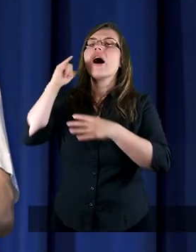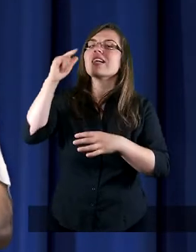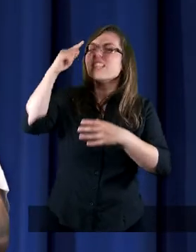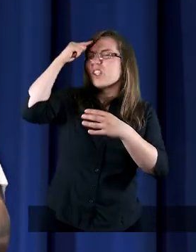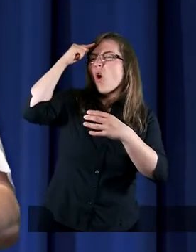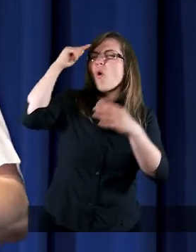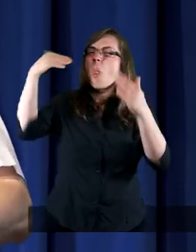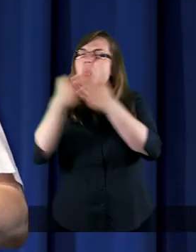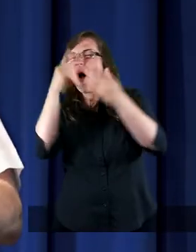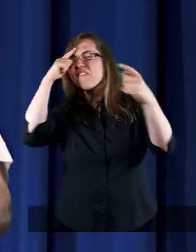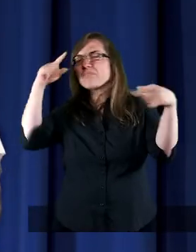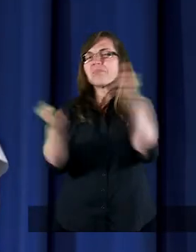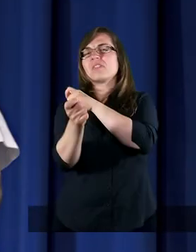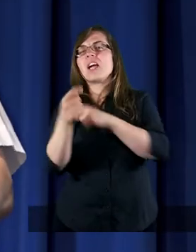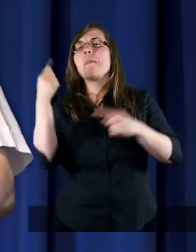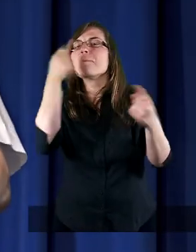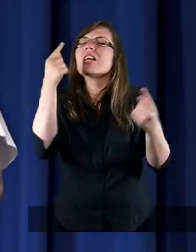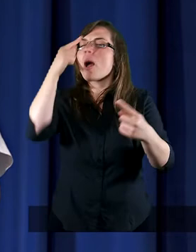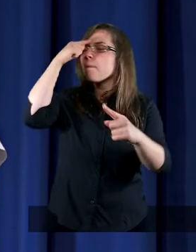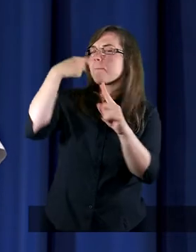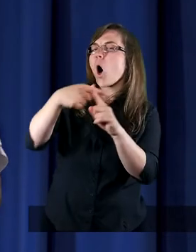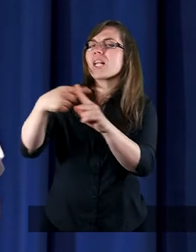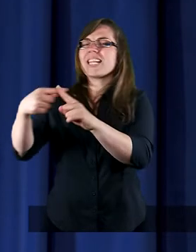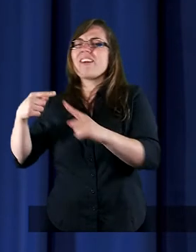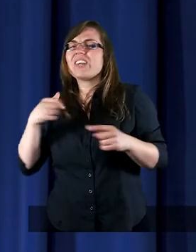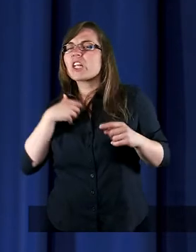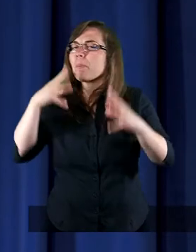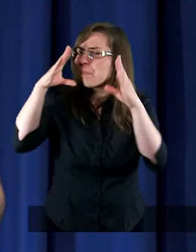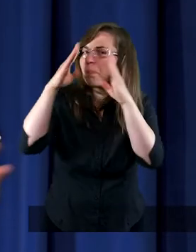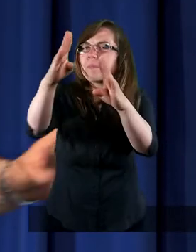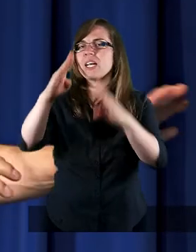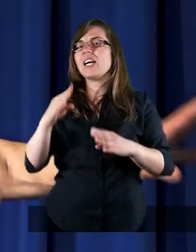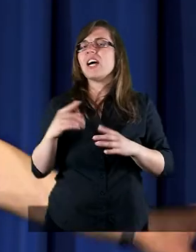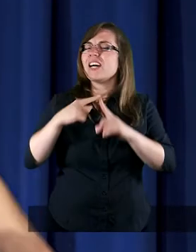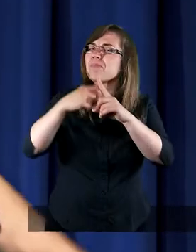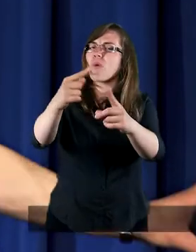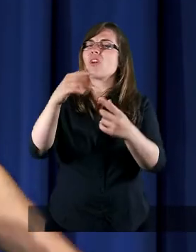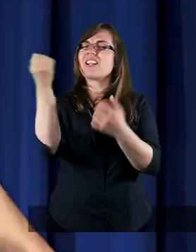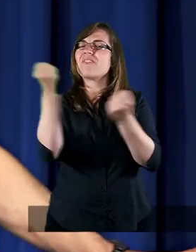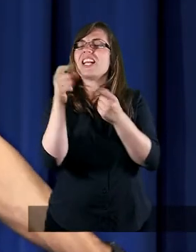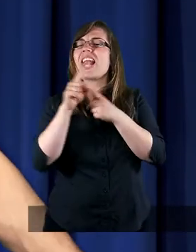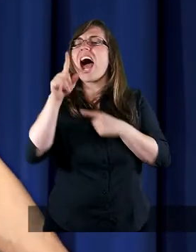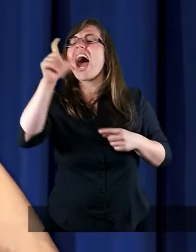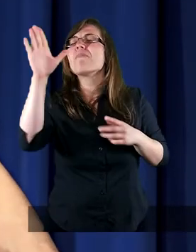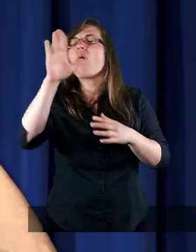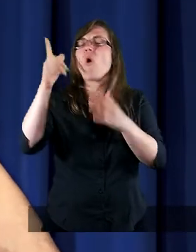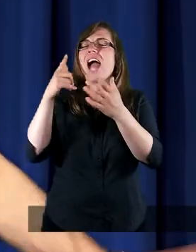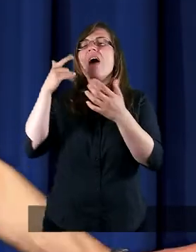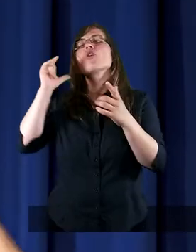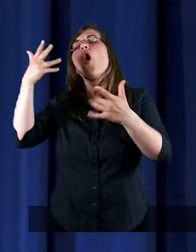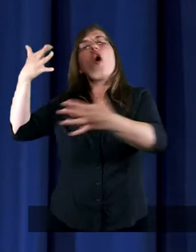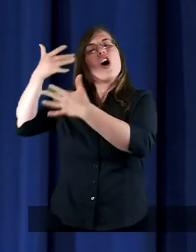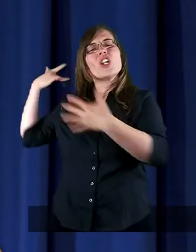Jeśli po raz pierwszy złapałem się na tym, że nie daję się sprowokować, aby znów mówić o tym, co się wydarzyło w moim życiu,